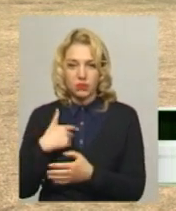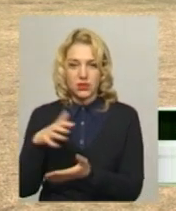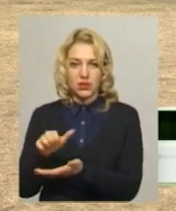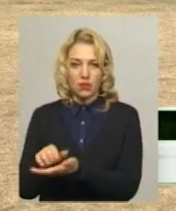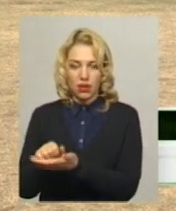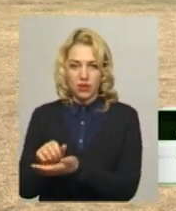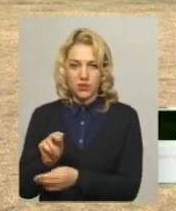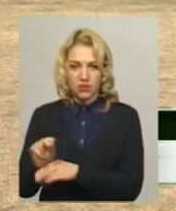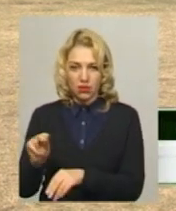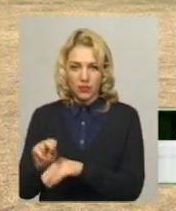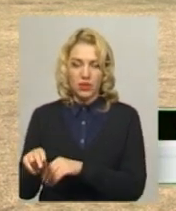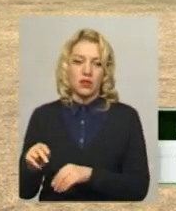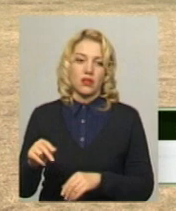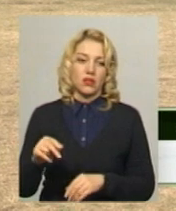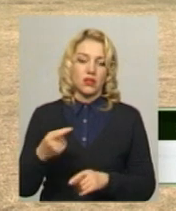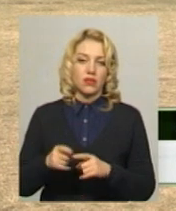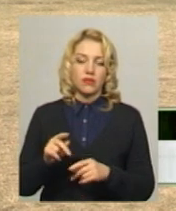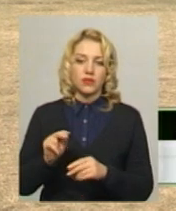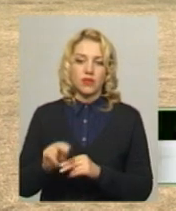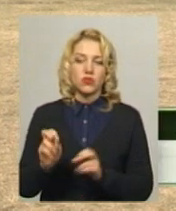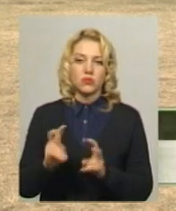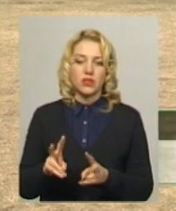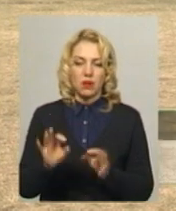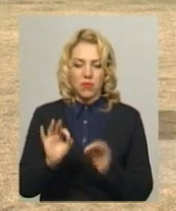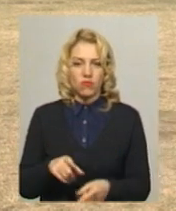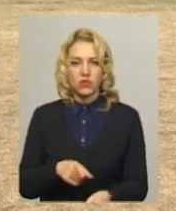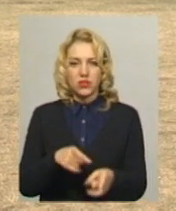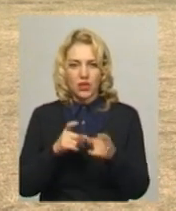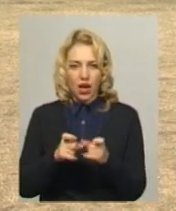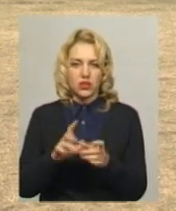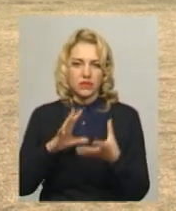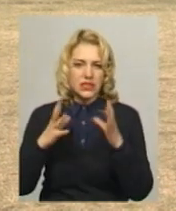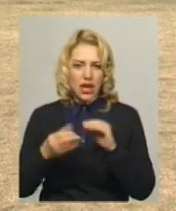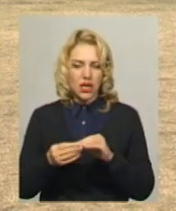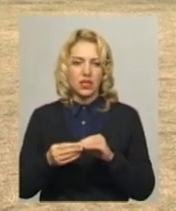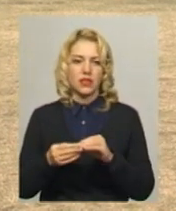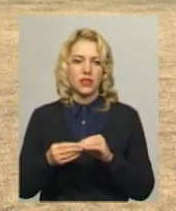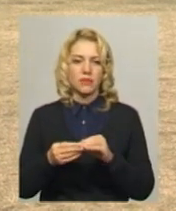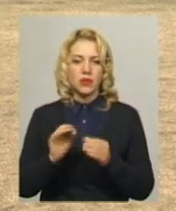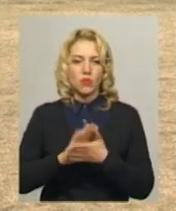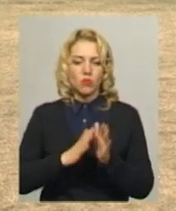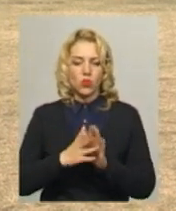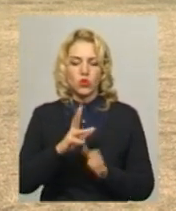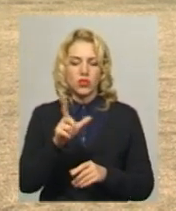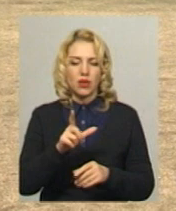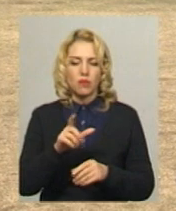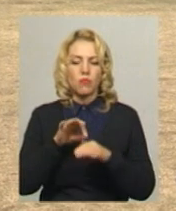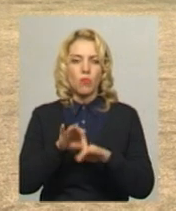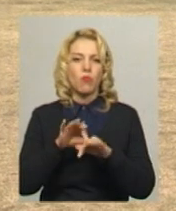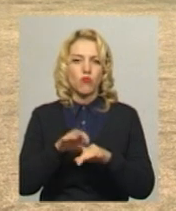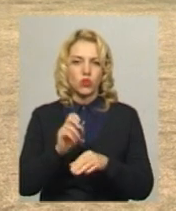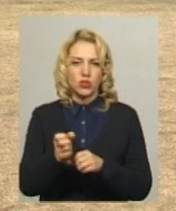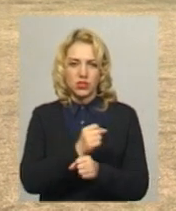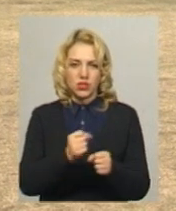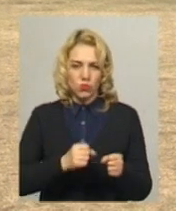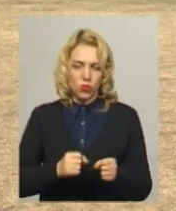як правильно стріляти, взагалі по поводженню зі зброєю, і